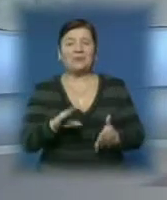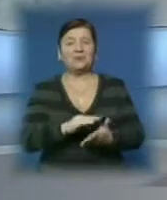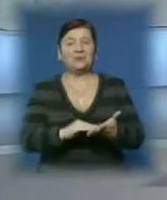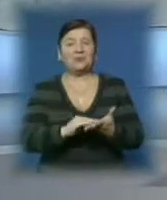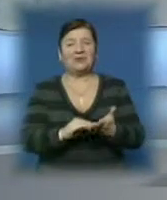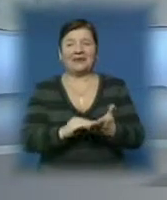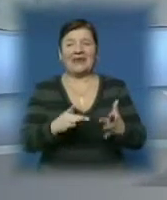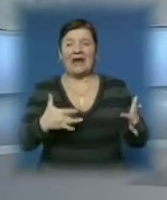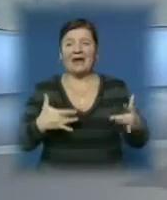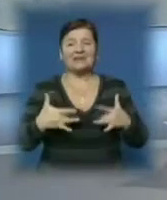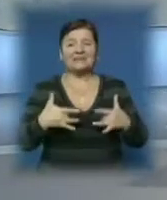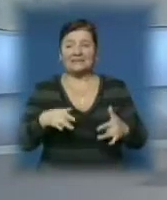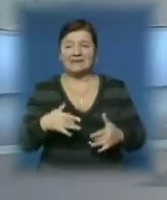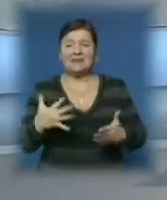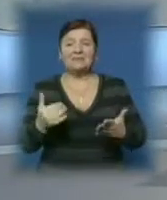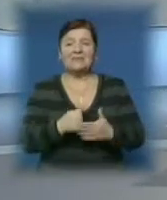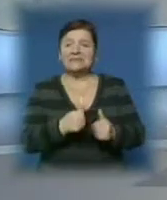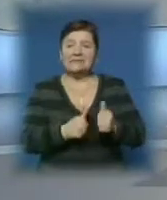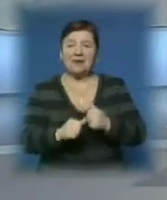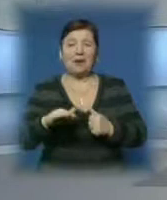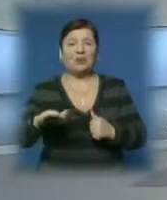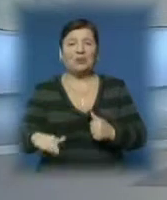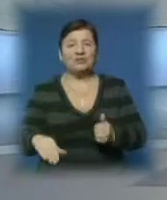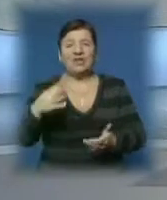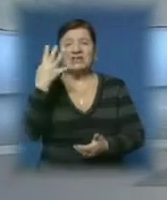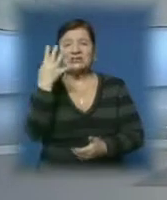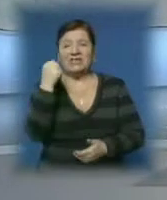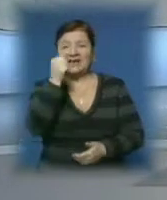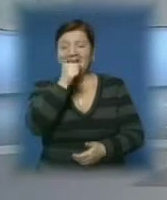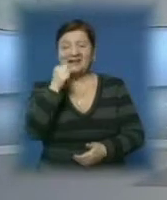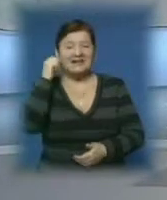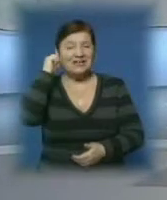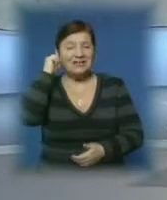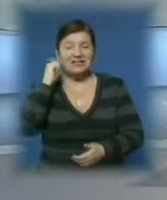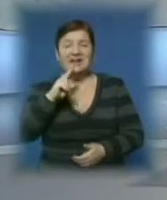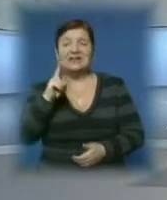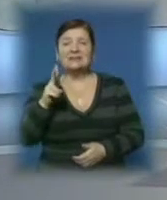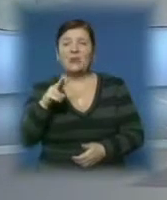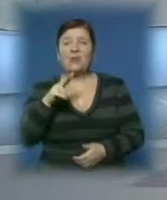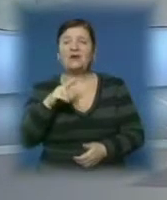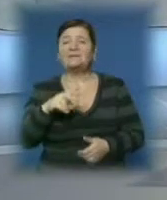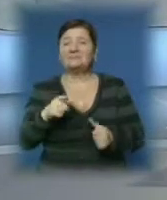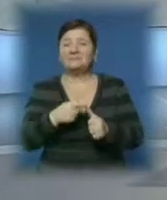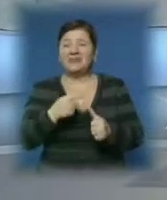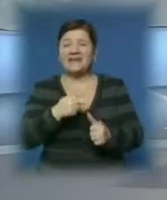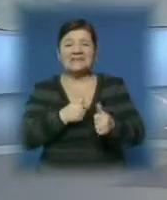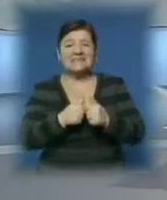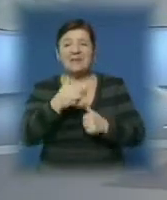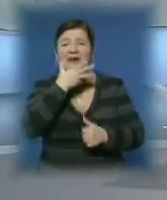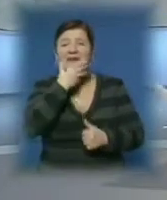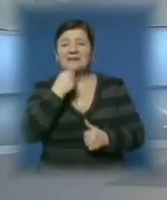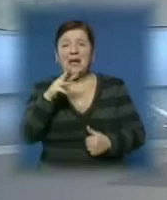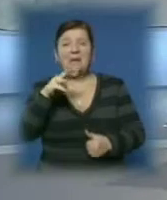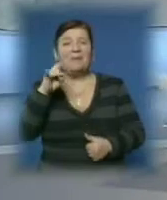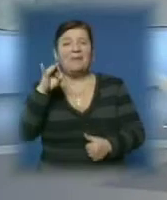артистизм. Перемога дісталася наймолодшій учасниці – 4-річній Луїзі Марії, яка цьогоріч носитиме звання найгарнішої міні